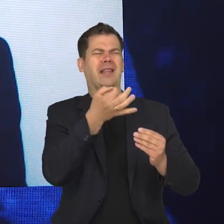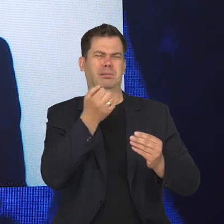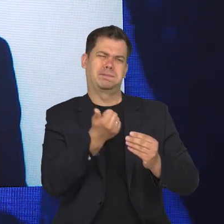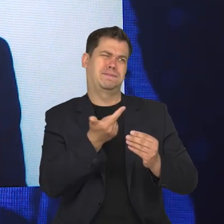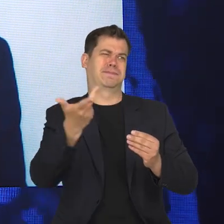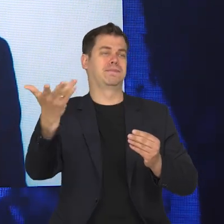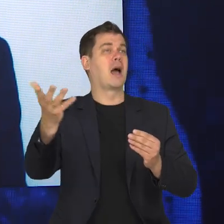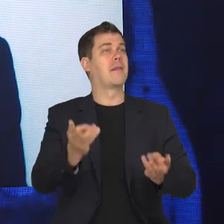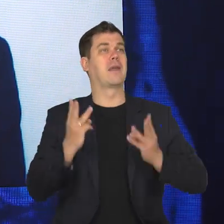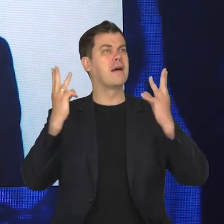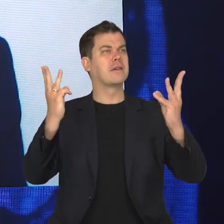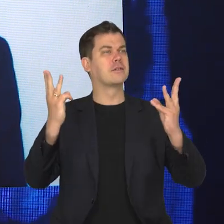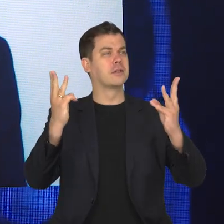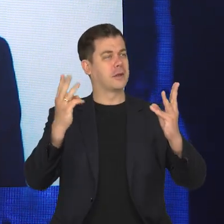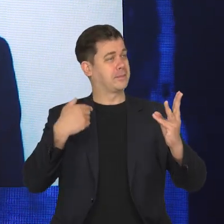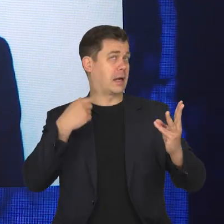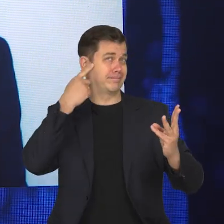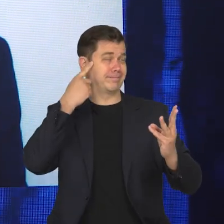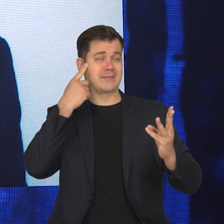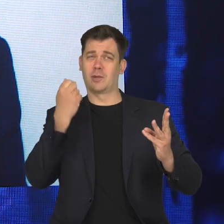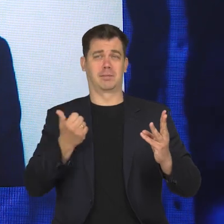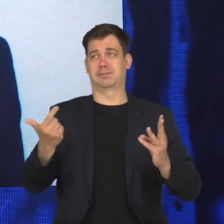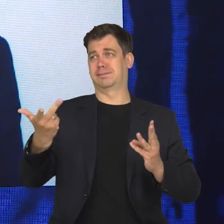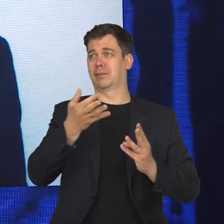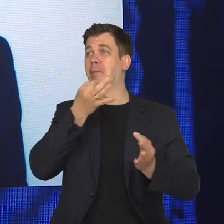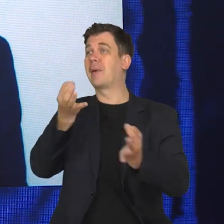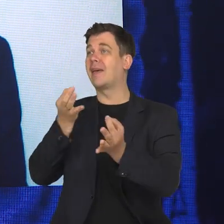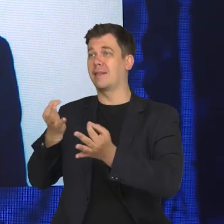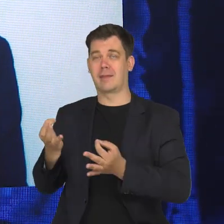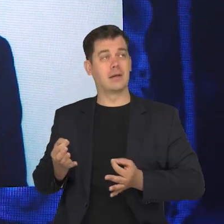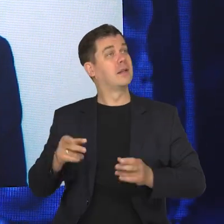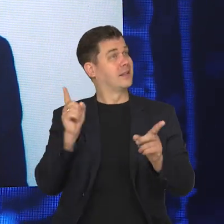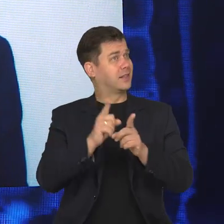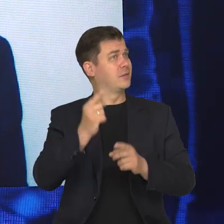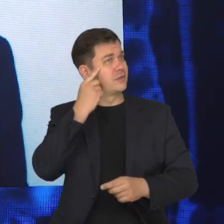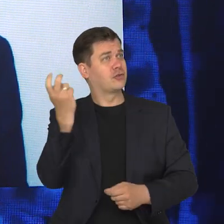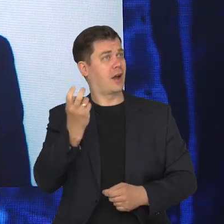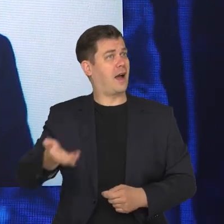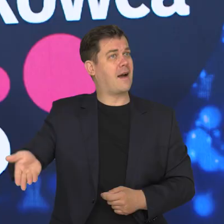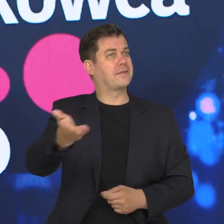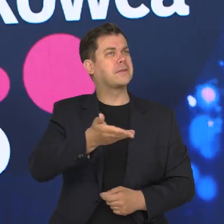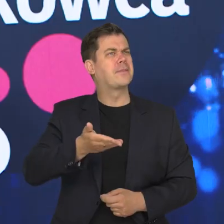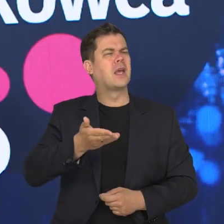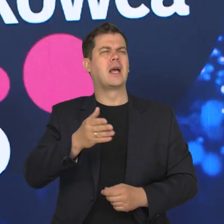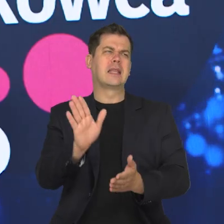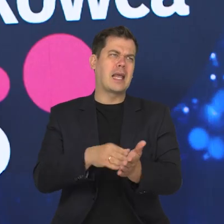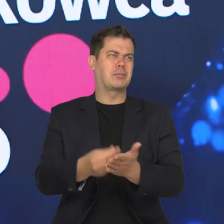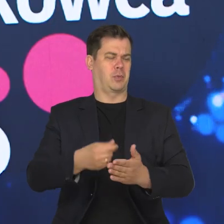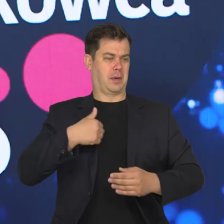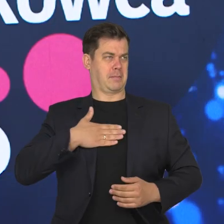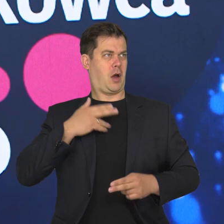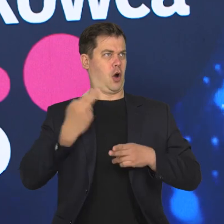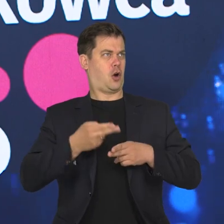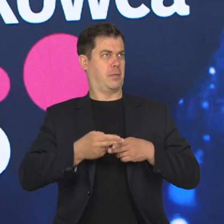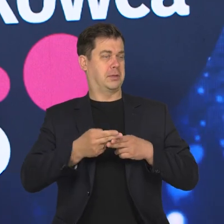Mam tyle pytań do Ciebie, ale najważniejsze, które myślę, wiele Polaków obecnie też próbuje uzyskać na nie odpowiedź. Powiedzmy, że